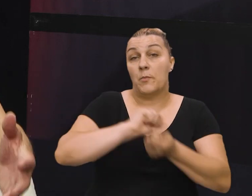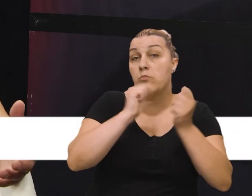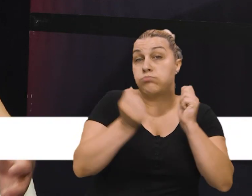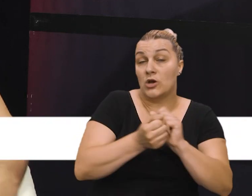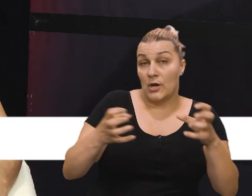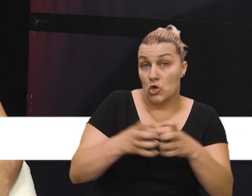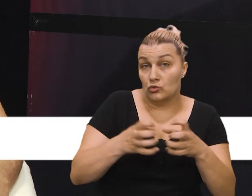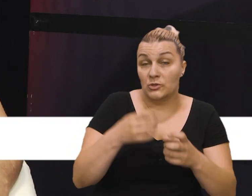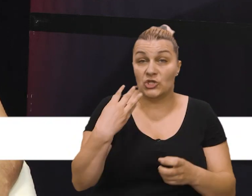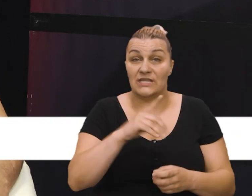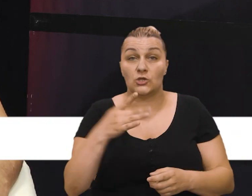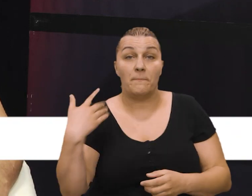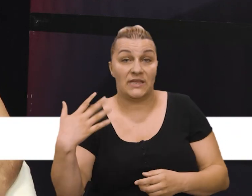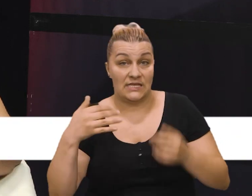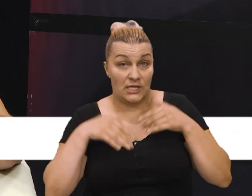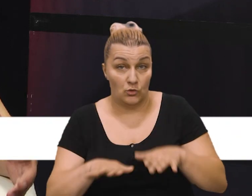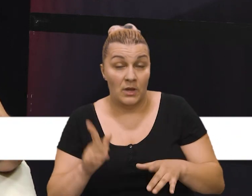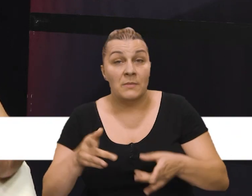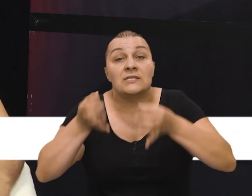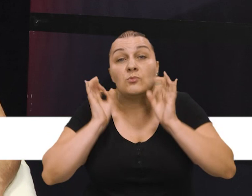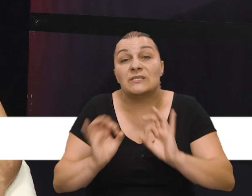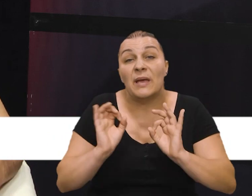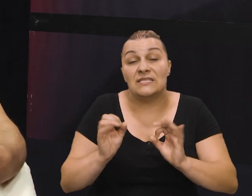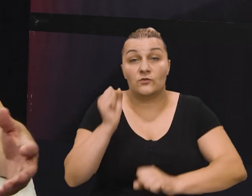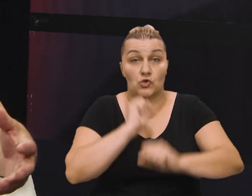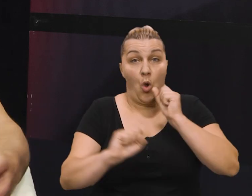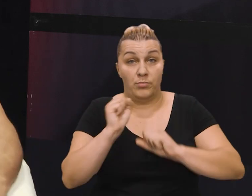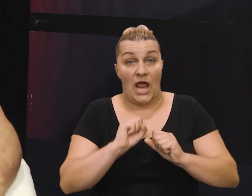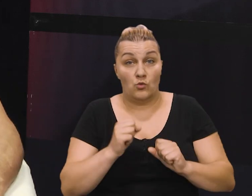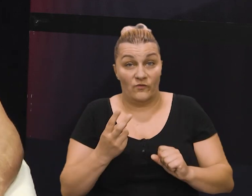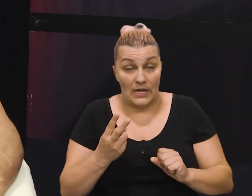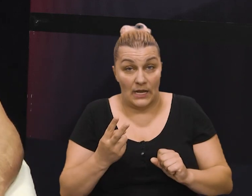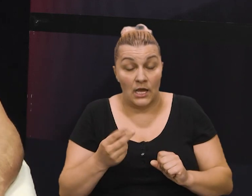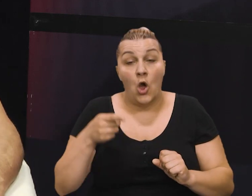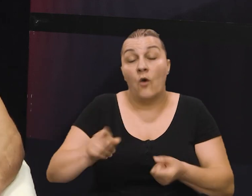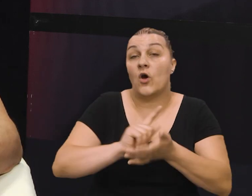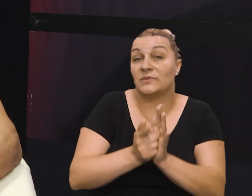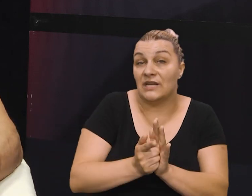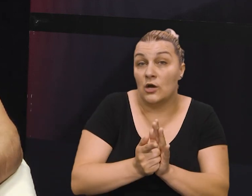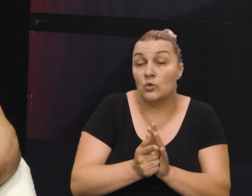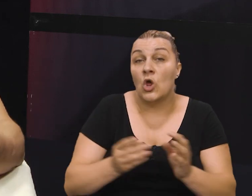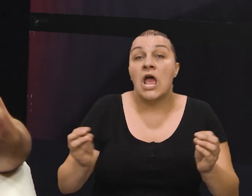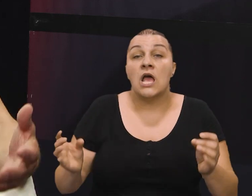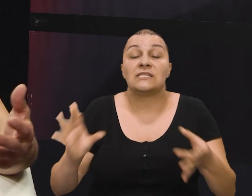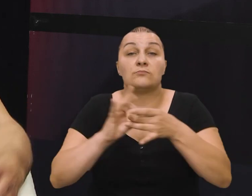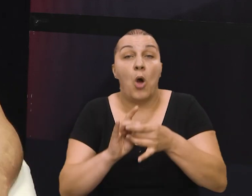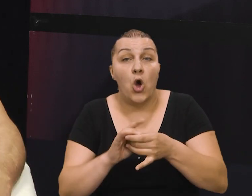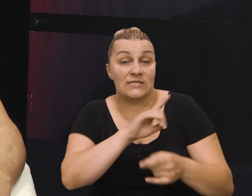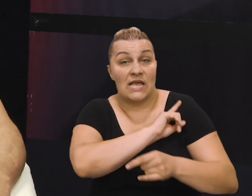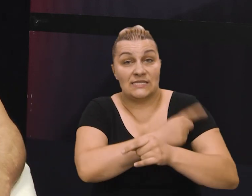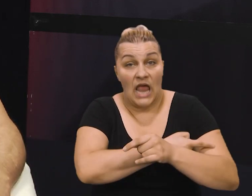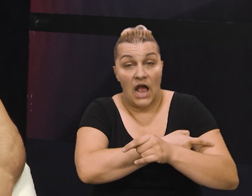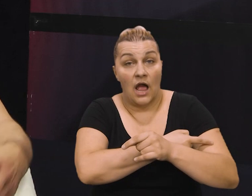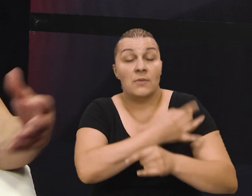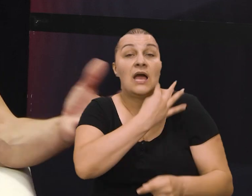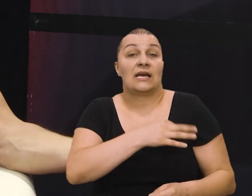Znači, bio sam jednoj borbenoj skupni, 40-50 ljudi, imali smo specifičnu zajedžu, pored obrane vrlike, izvršiti u datom trenutku spoj sa snagama,